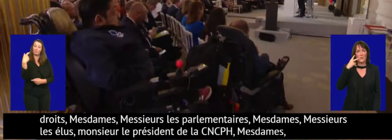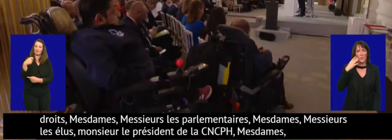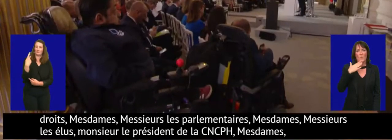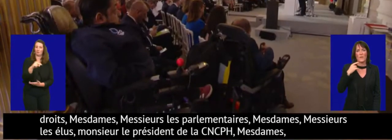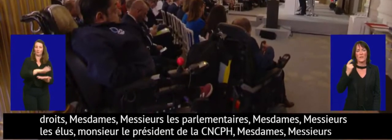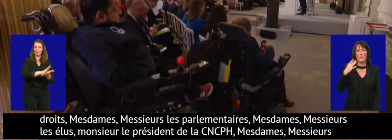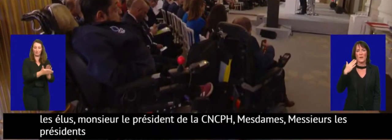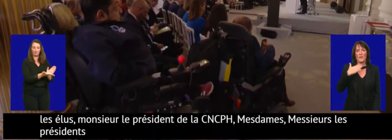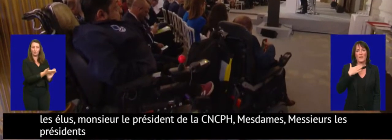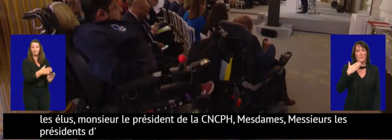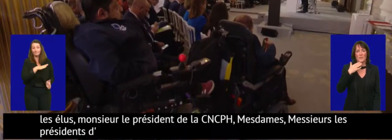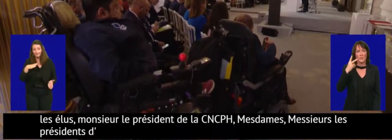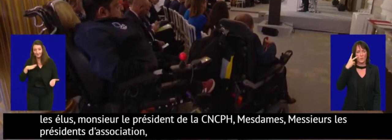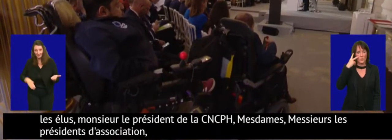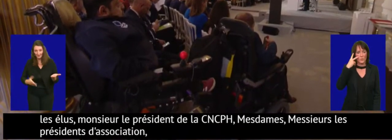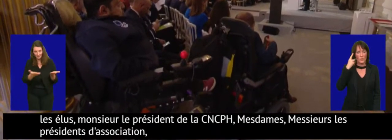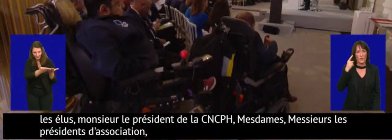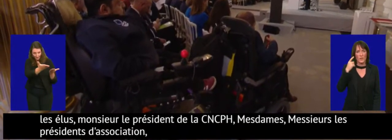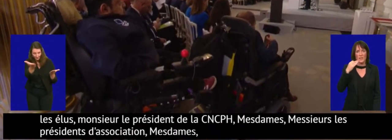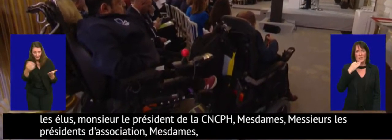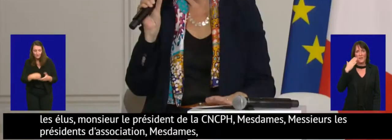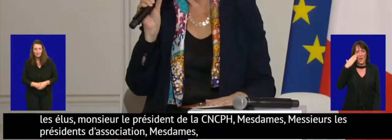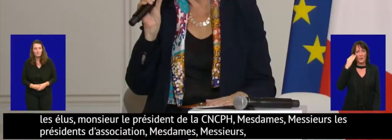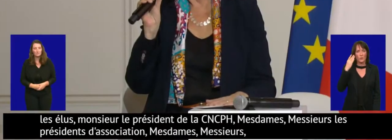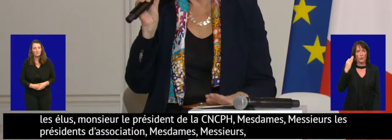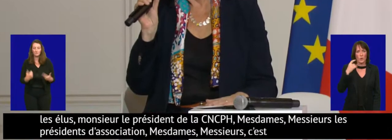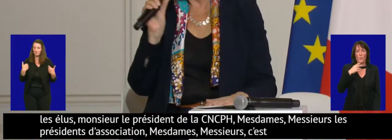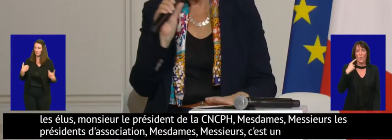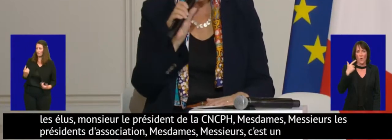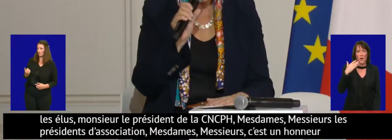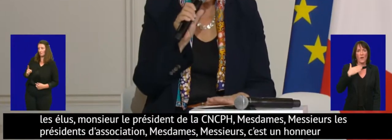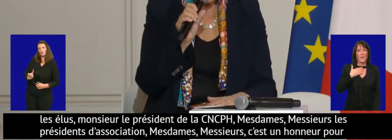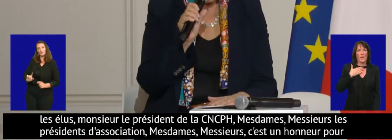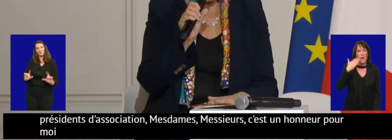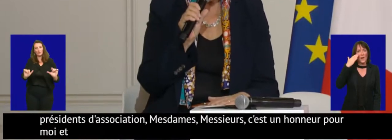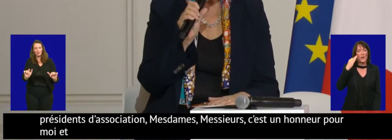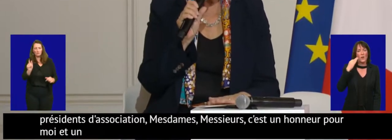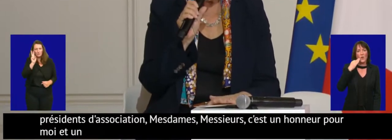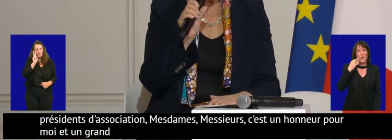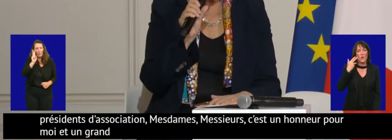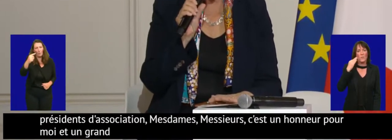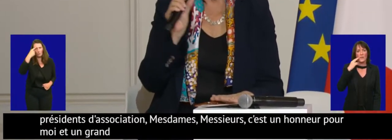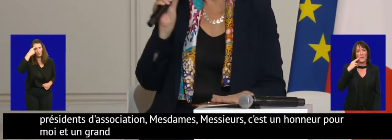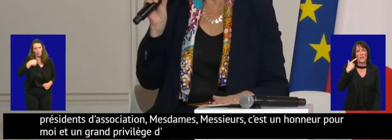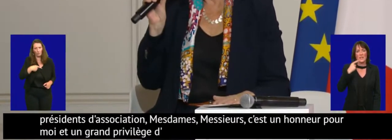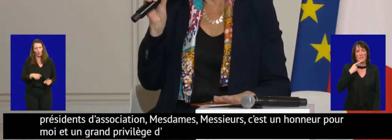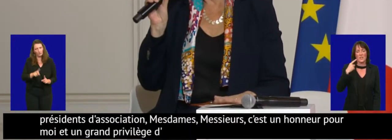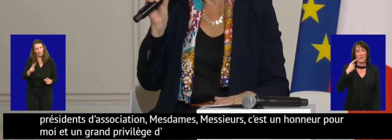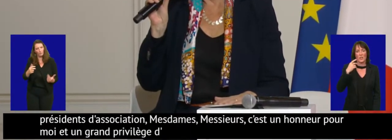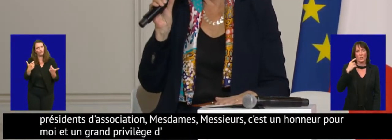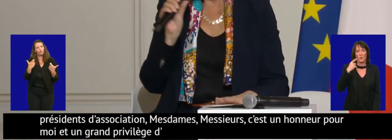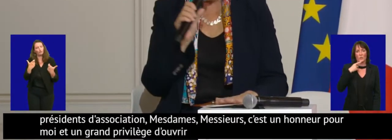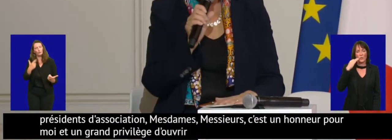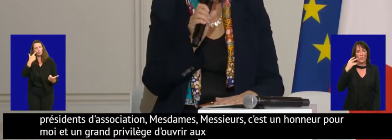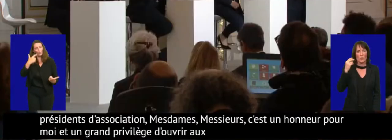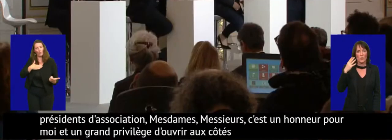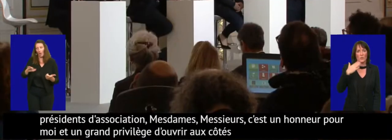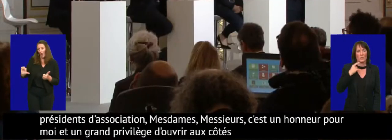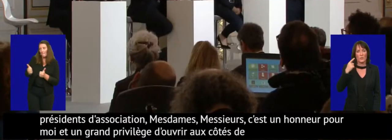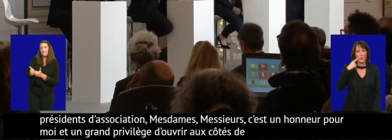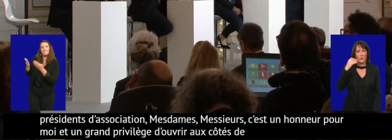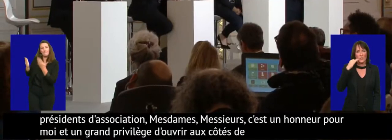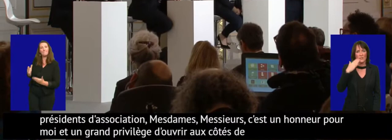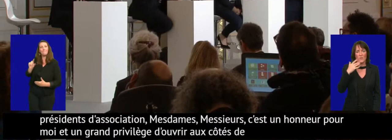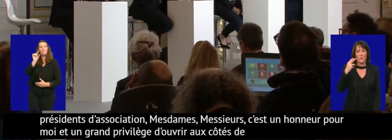mesdames et messieurs. C'est un honneur pour moi et un grand privilège d'ouvrir aux côtés de Jean-Christophe Combes cette